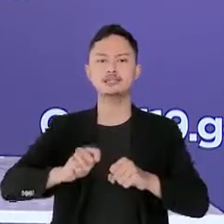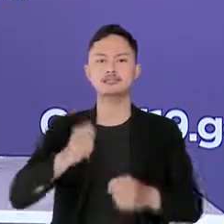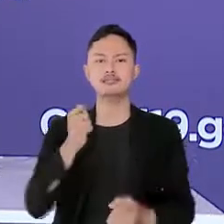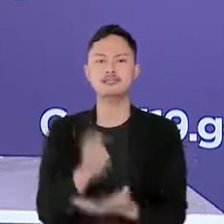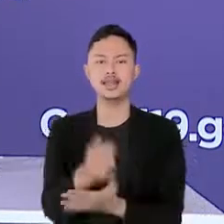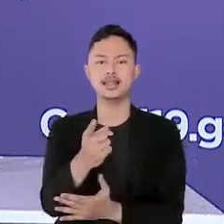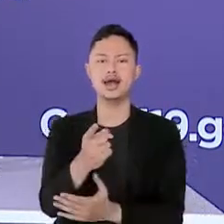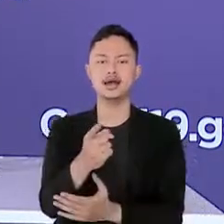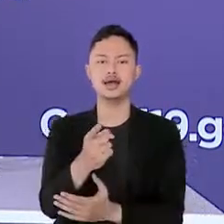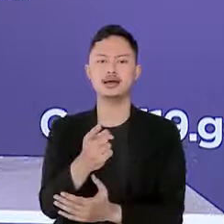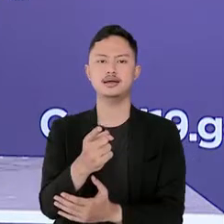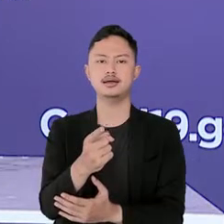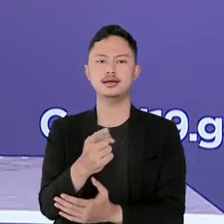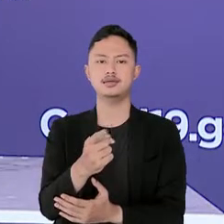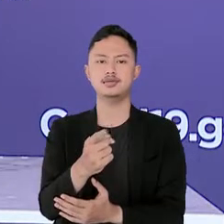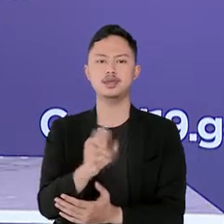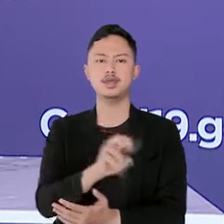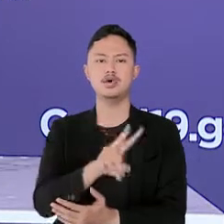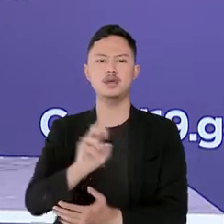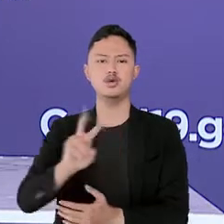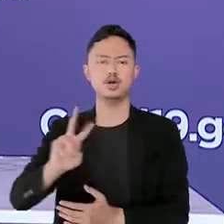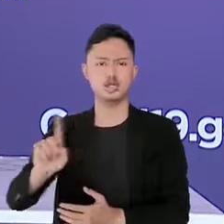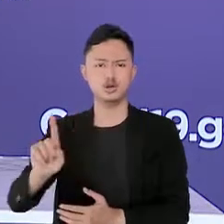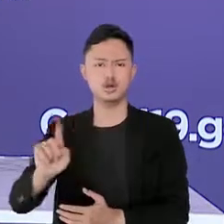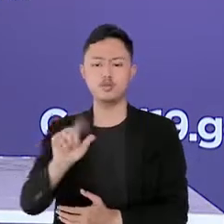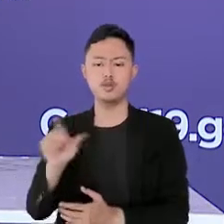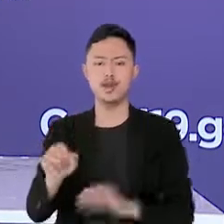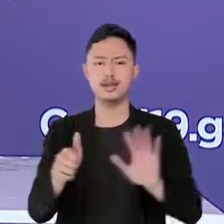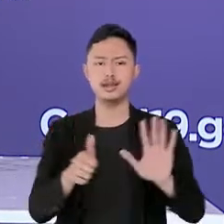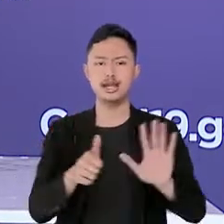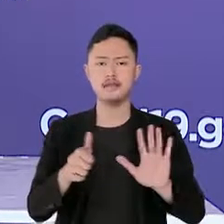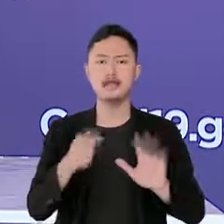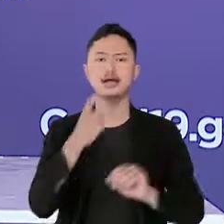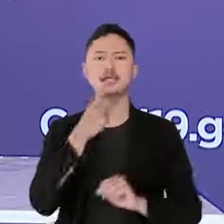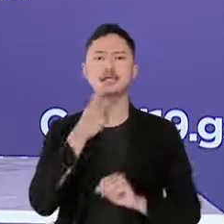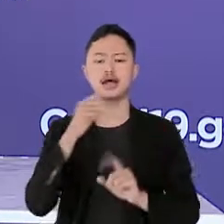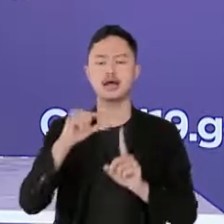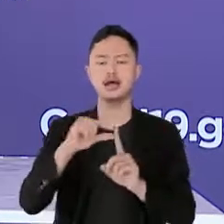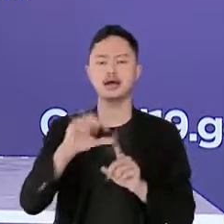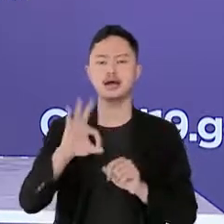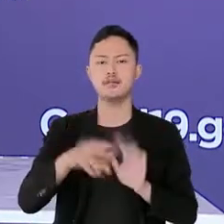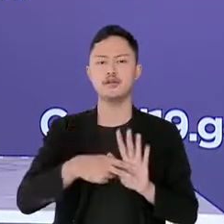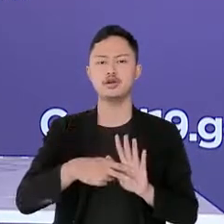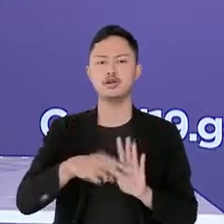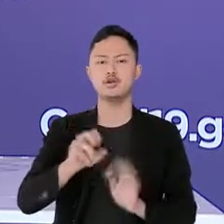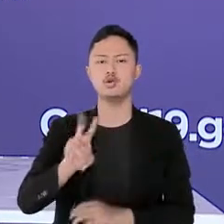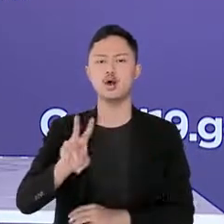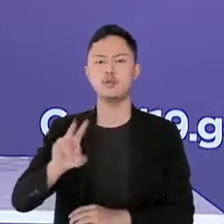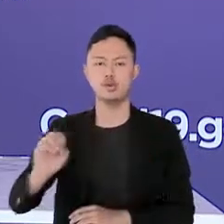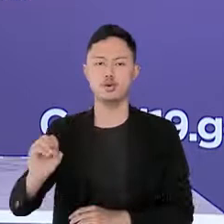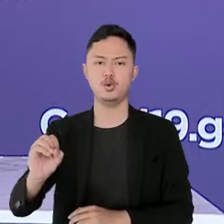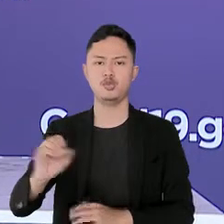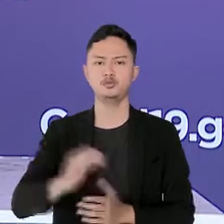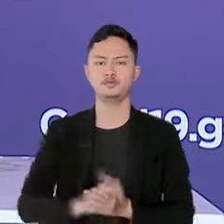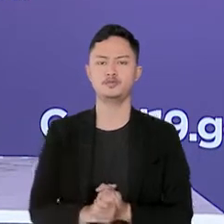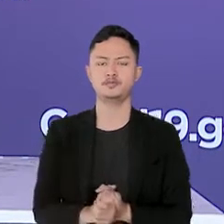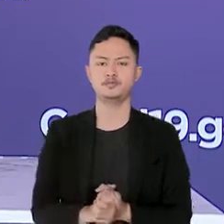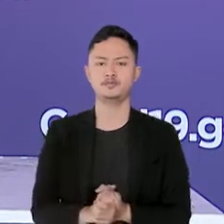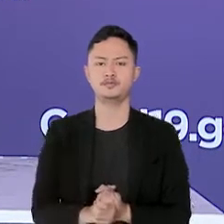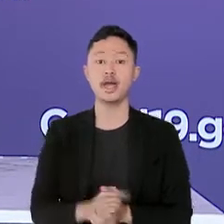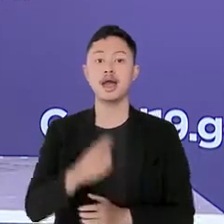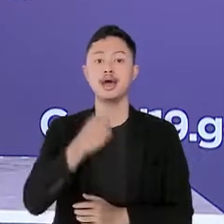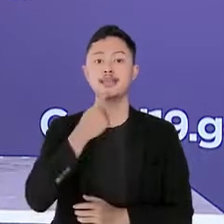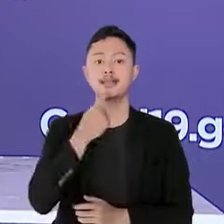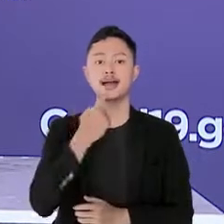46 tahun 2021 tentang penyelenggaraan pekan olahraga nasional ke-20 terkait dengan ini